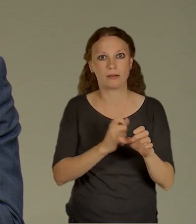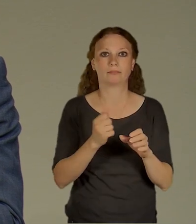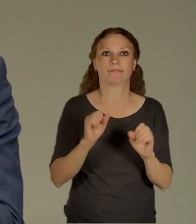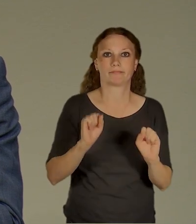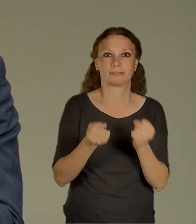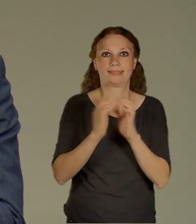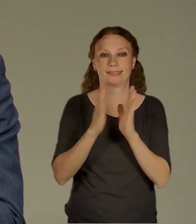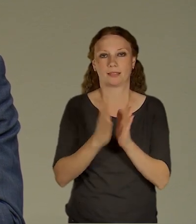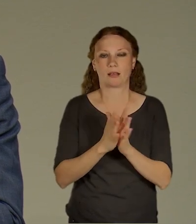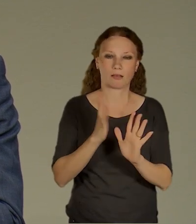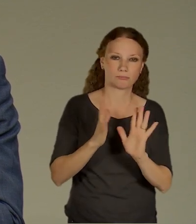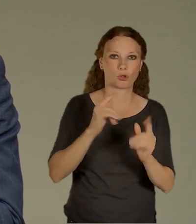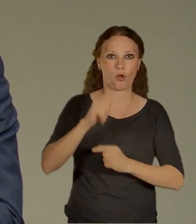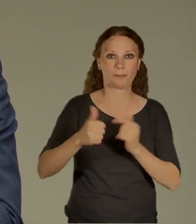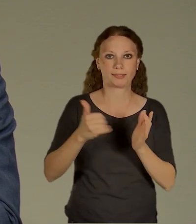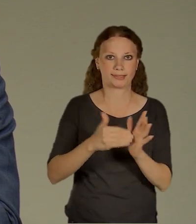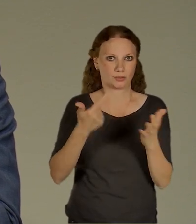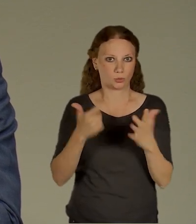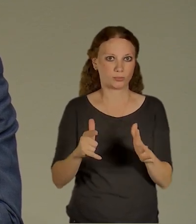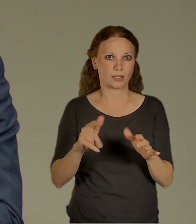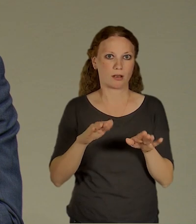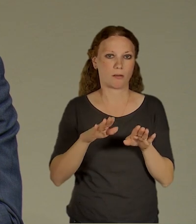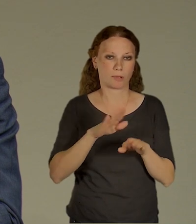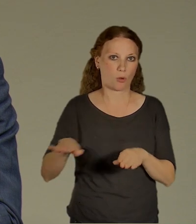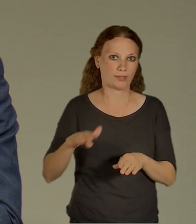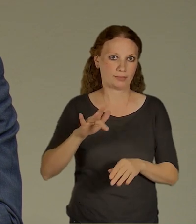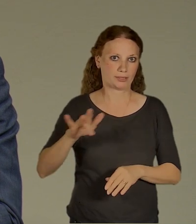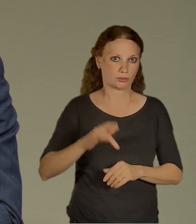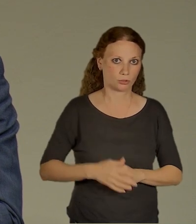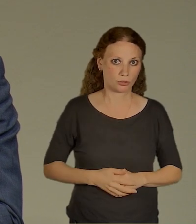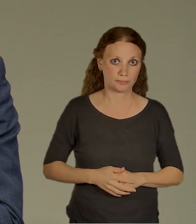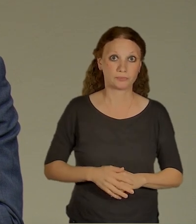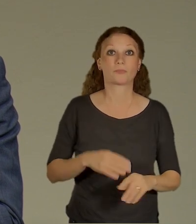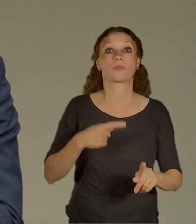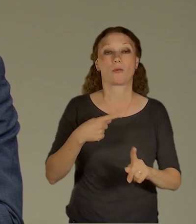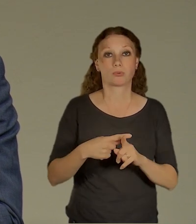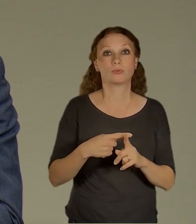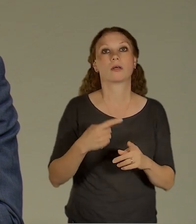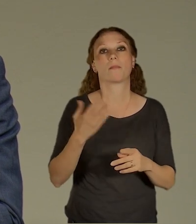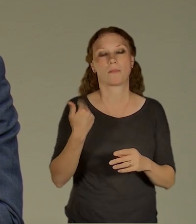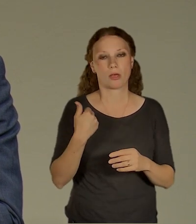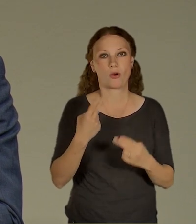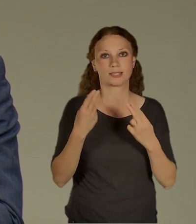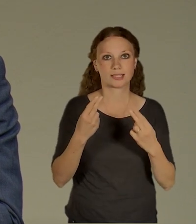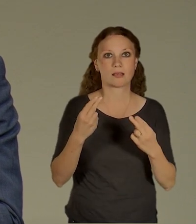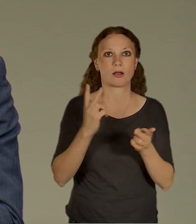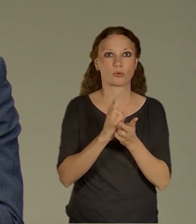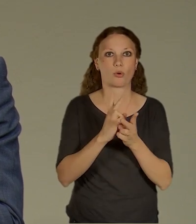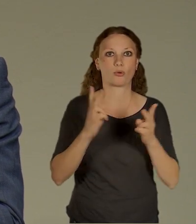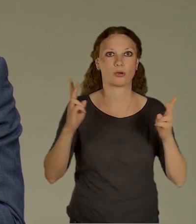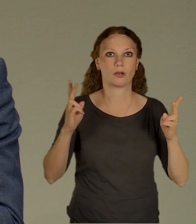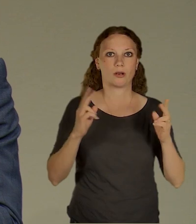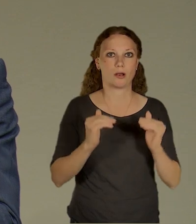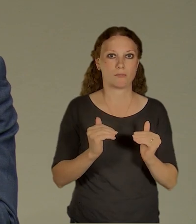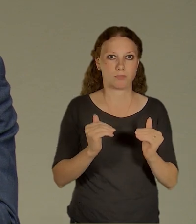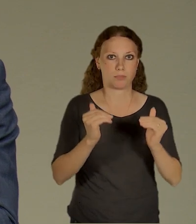středu Českém kraji. A taky jsme udělali to, že jsme vlastně cenově odstupňovali ty P plus R parkoviště, takže ty jako